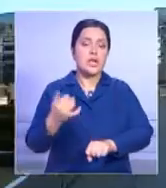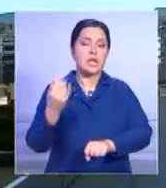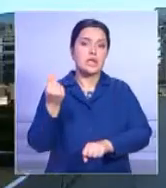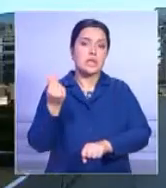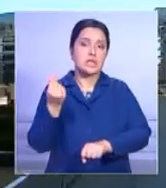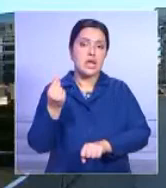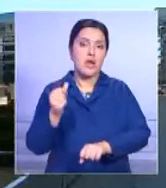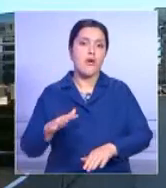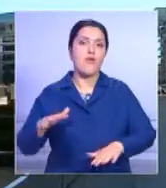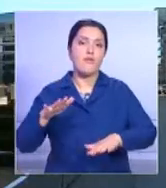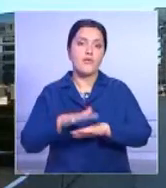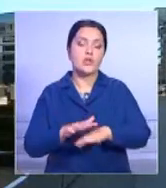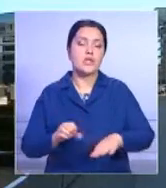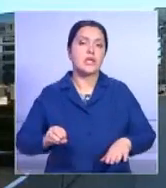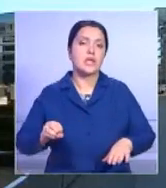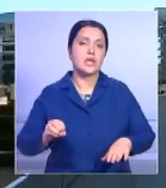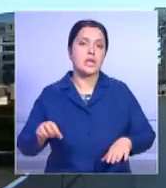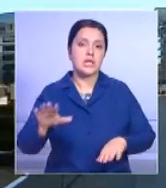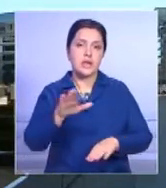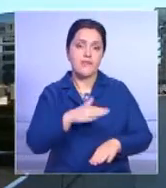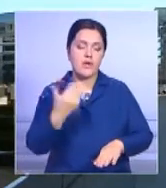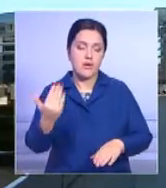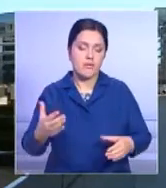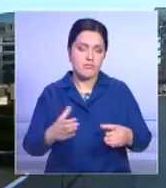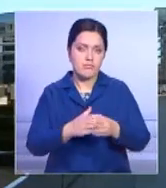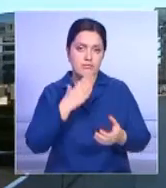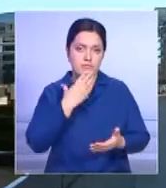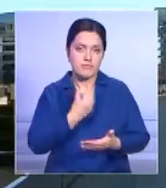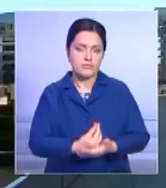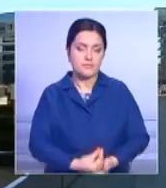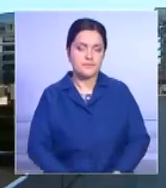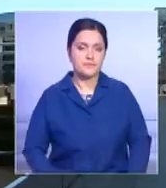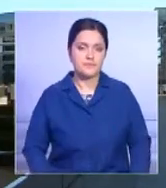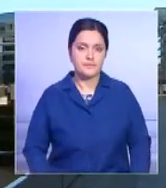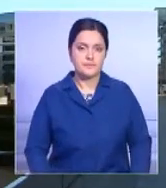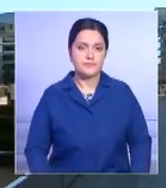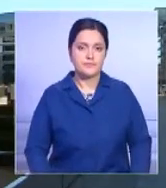механизмы защиты и средства Фонда Европейской Солидарности.